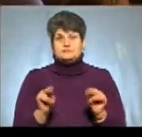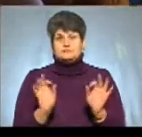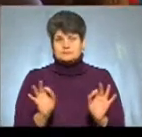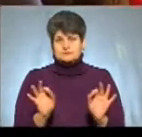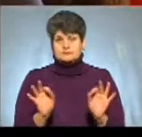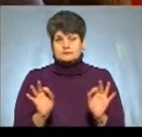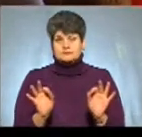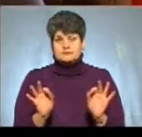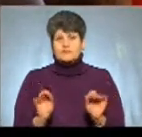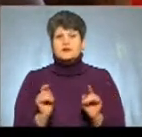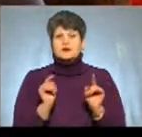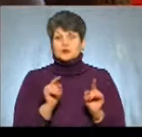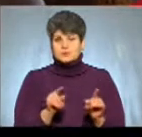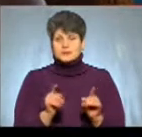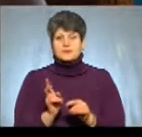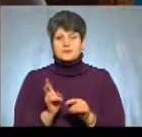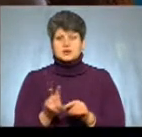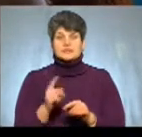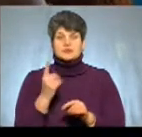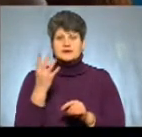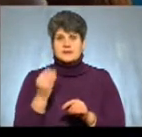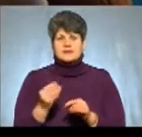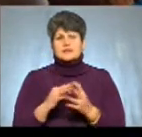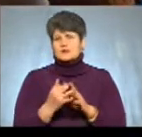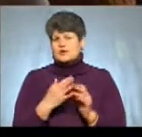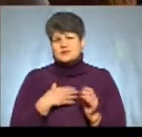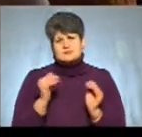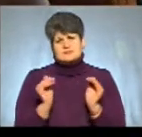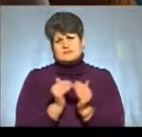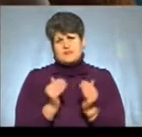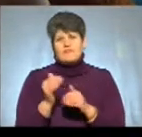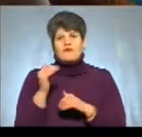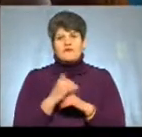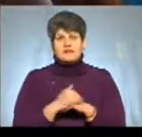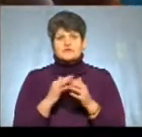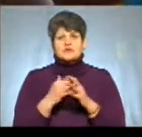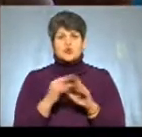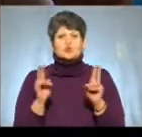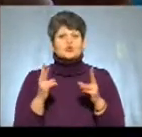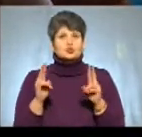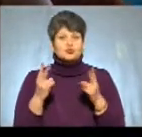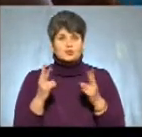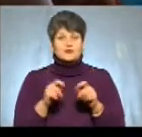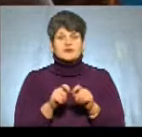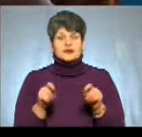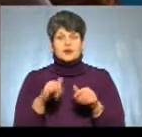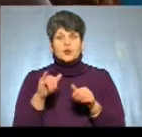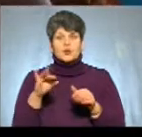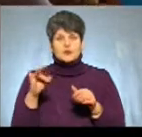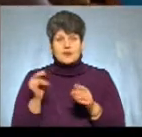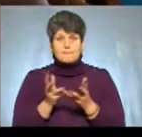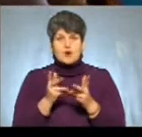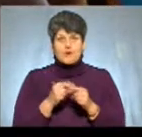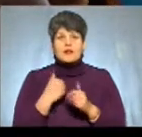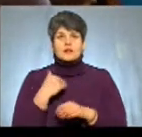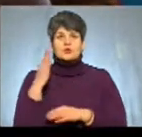І тоді пройшли ми за один день, село наше невеличке. Вечір в сільському клубі відкрили урни, порахували голоса